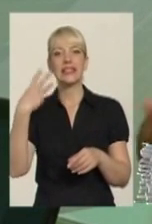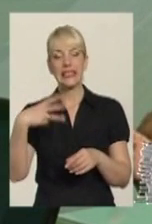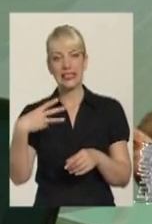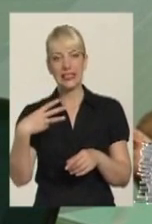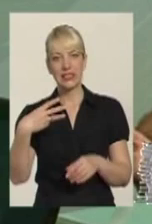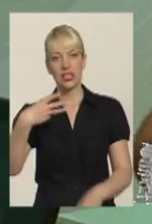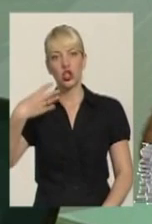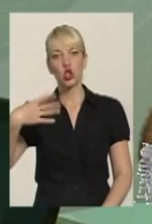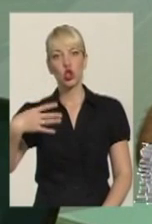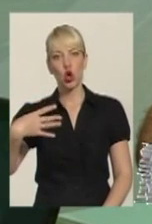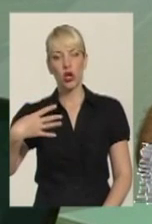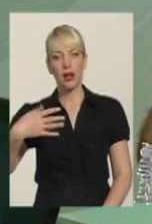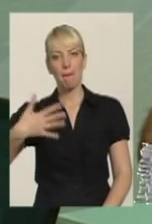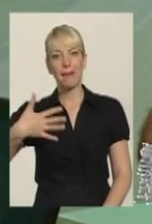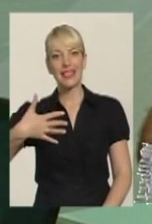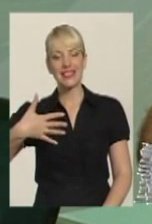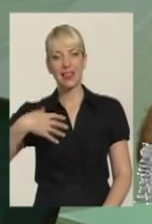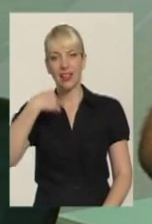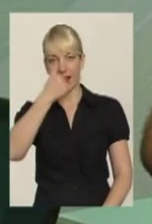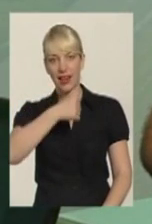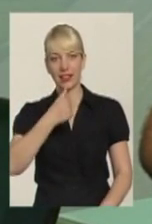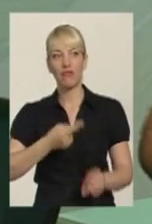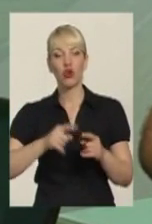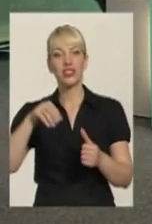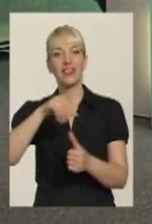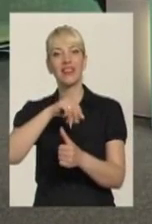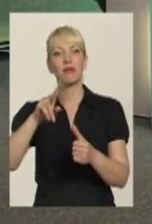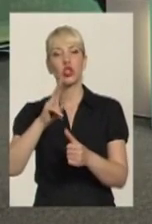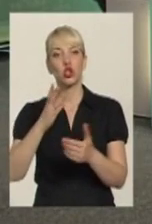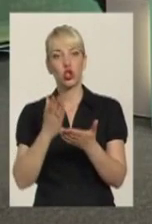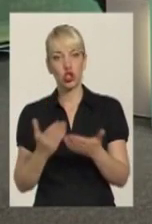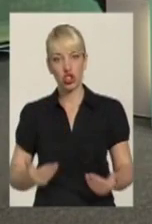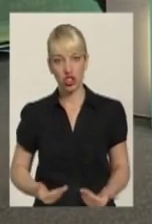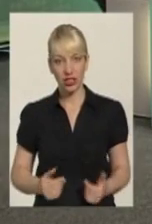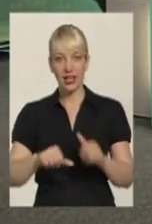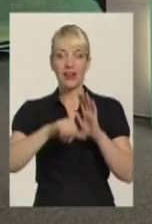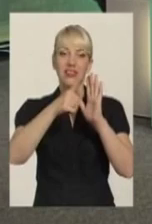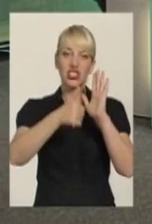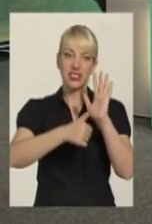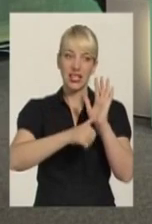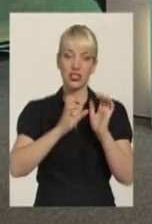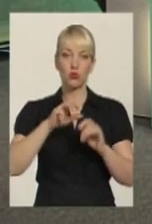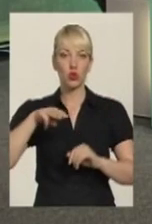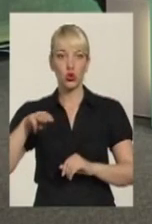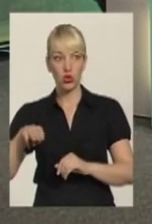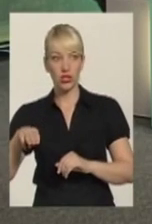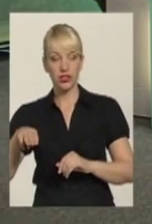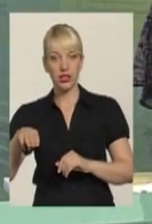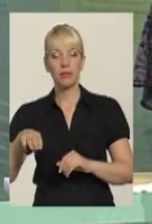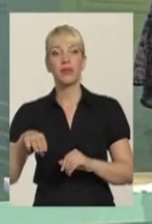-50 максимум років. Тобто ті вірмени, які жили в 16 столітті, вони все-таки свого часу